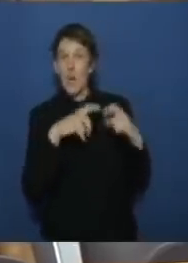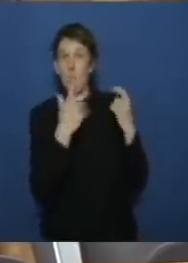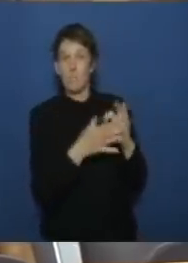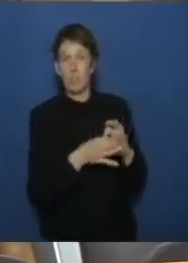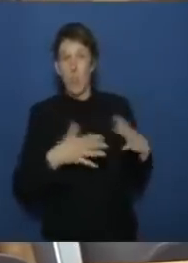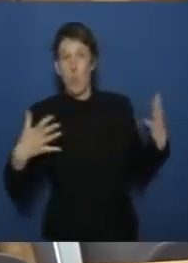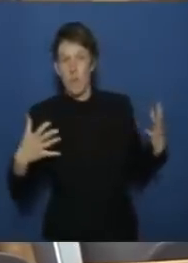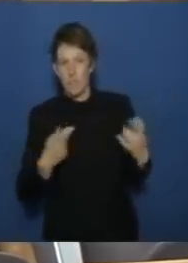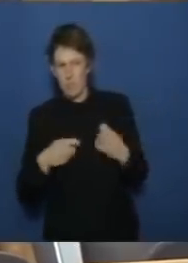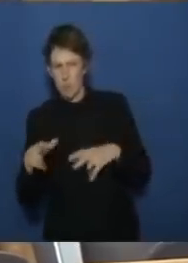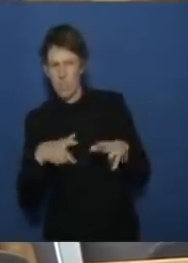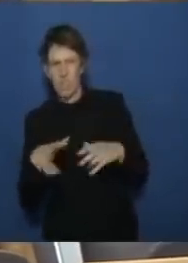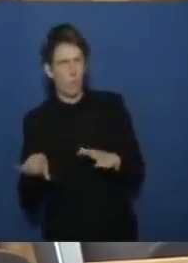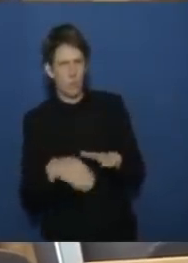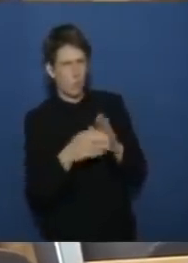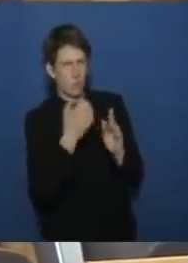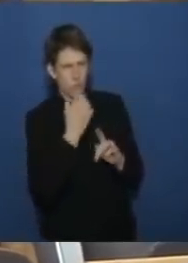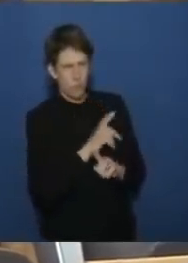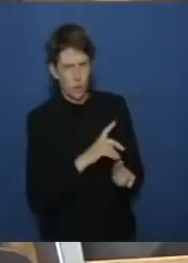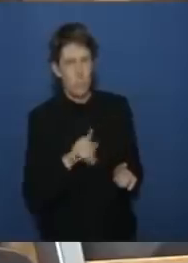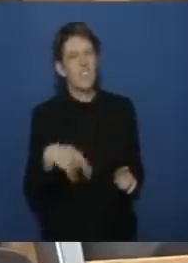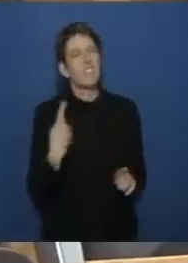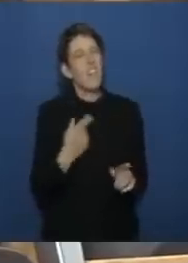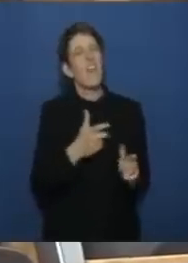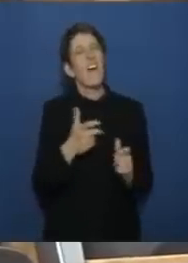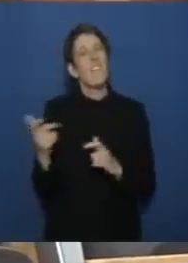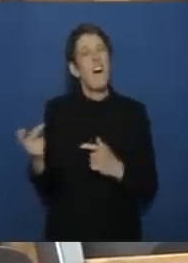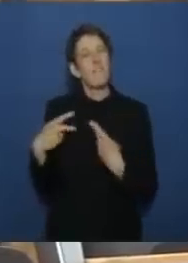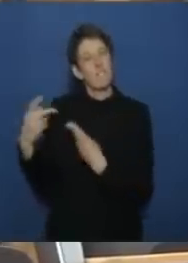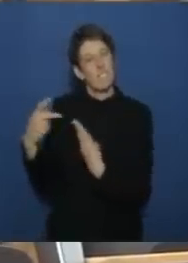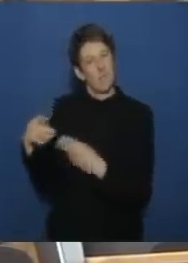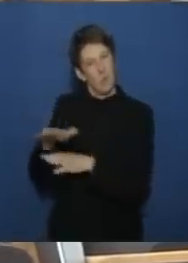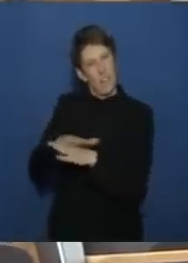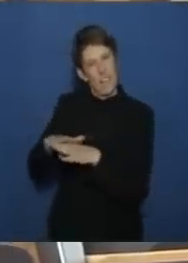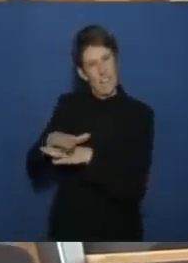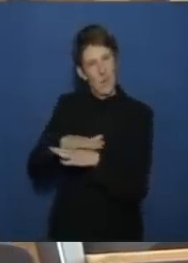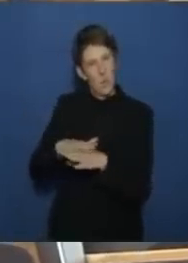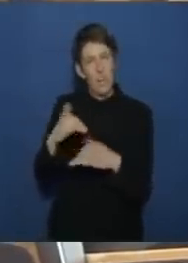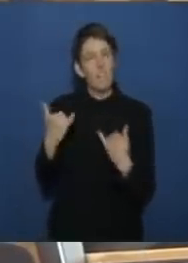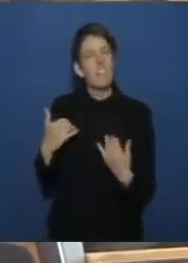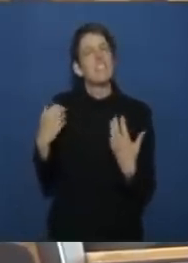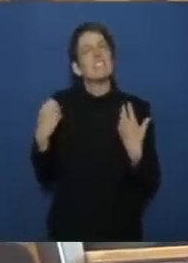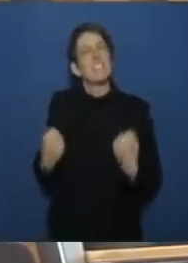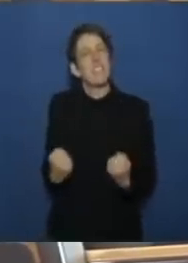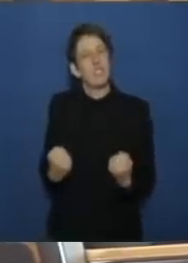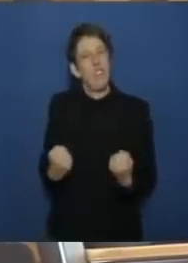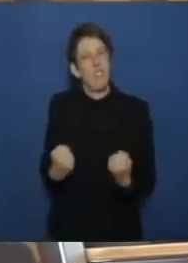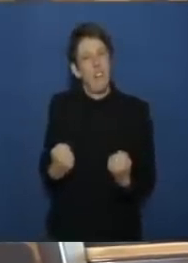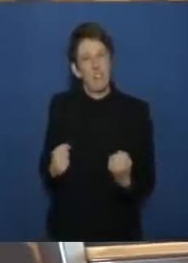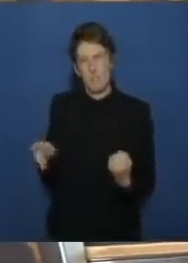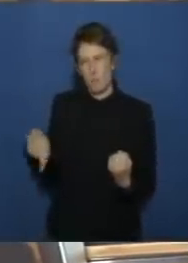unterstützt wie stellt sie dann sicher dass es bei waffen lieferungen in die region nicht zu schweren menschenrechtsverletzungen kommt